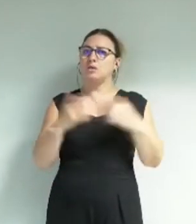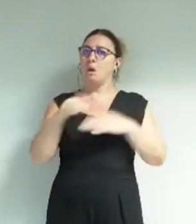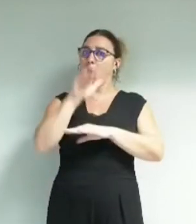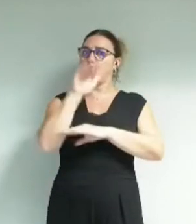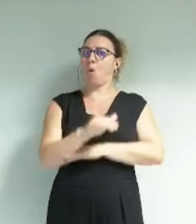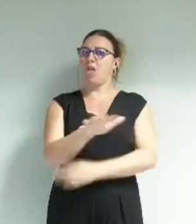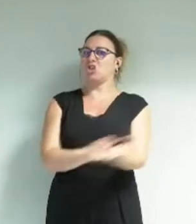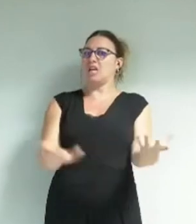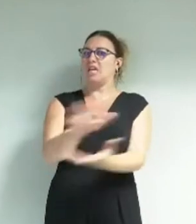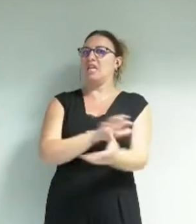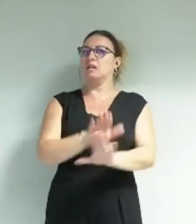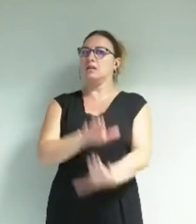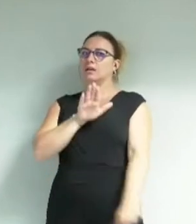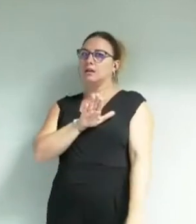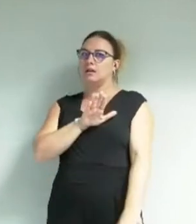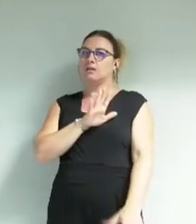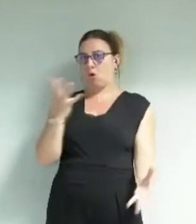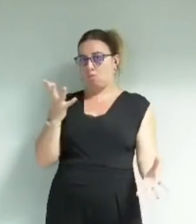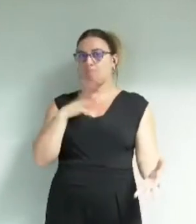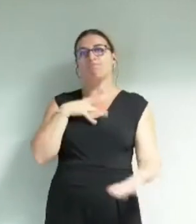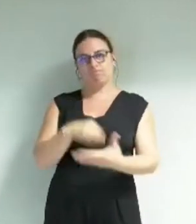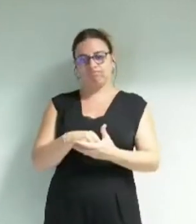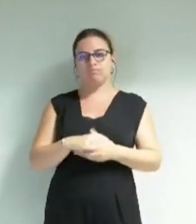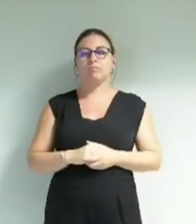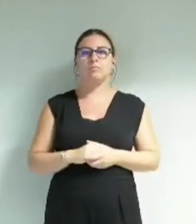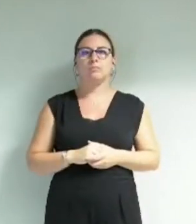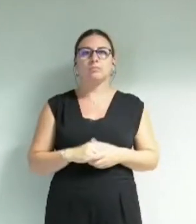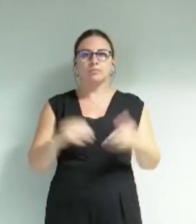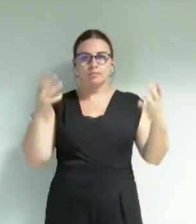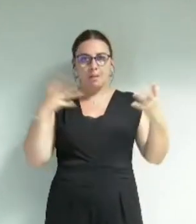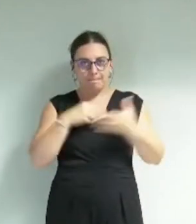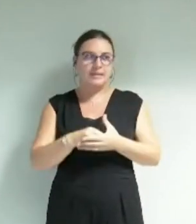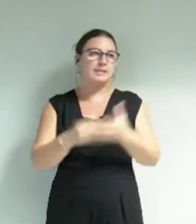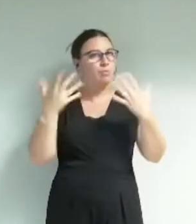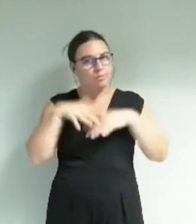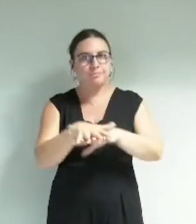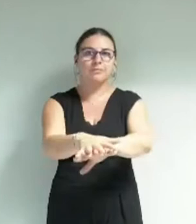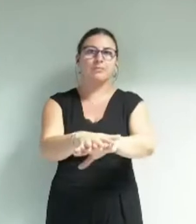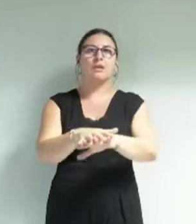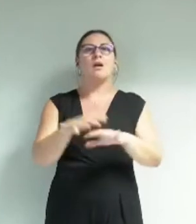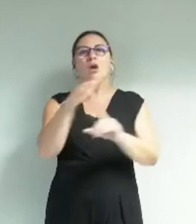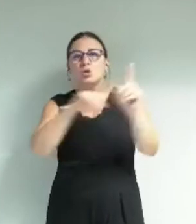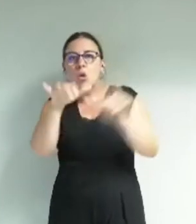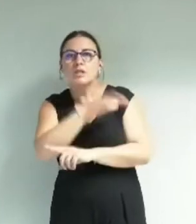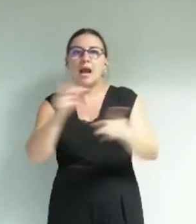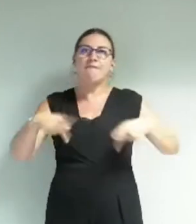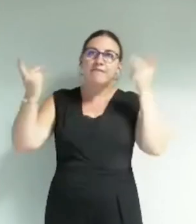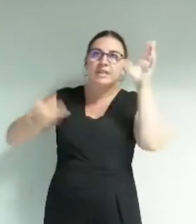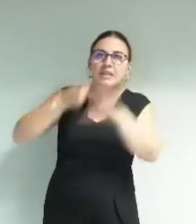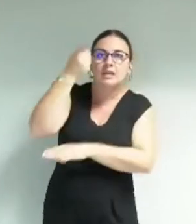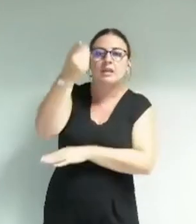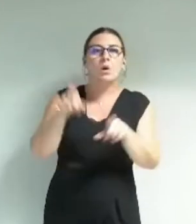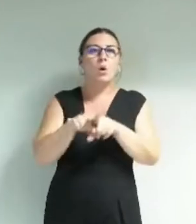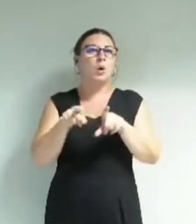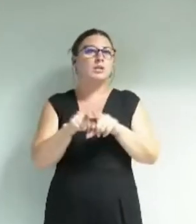la crise en participant. À l'inclusion sociale tout au long de la vie et au dynamisme du